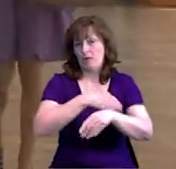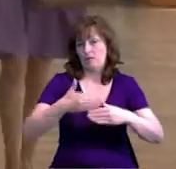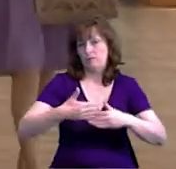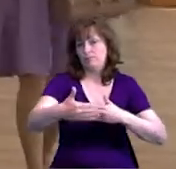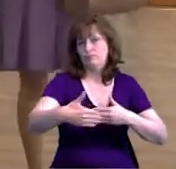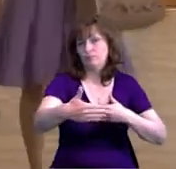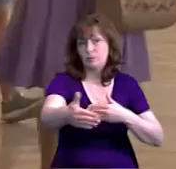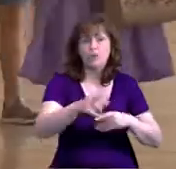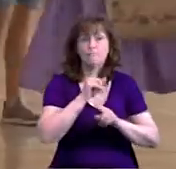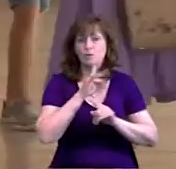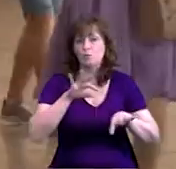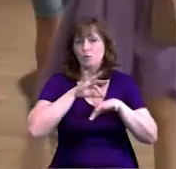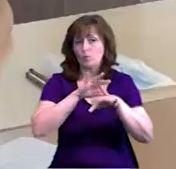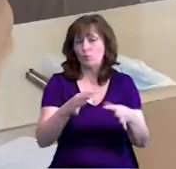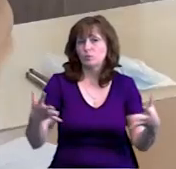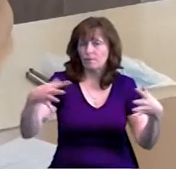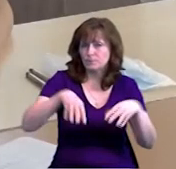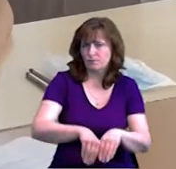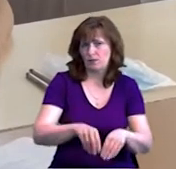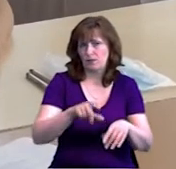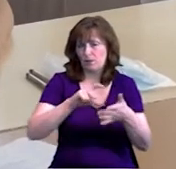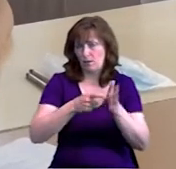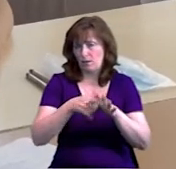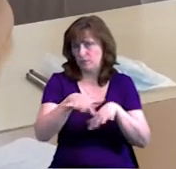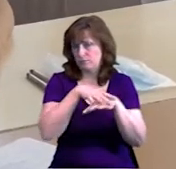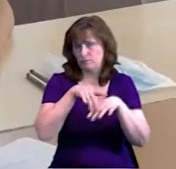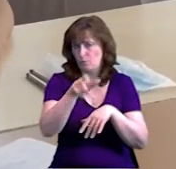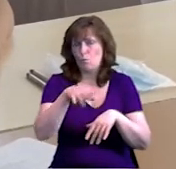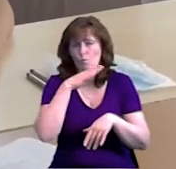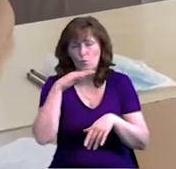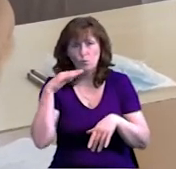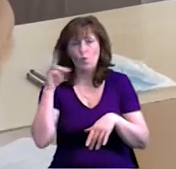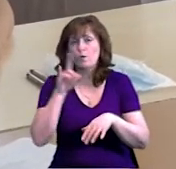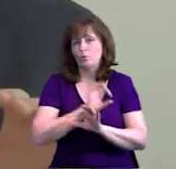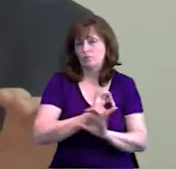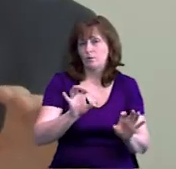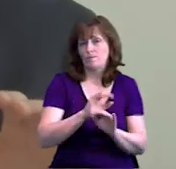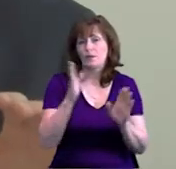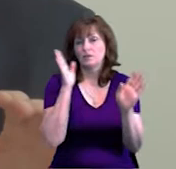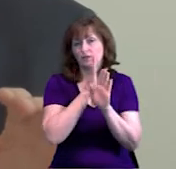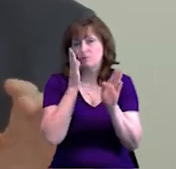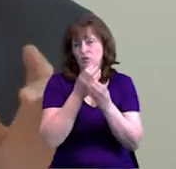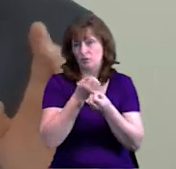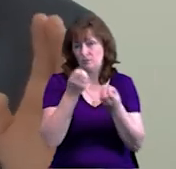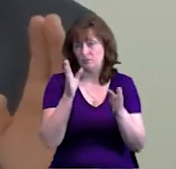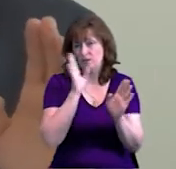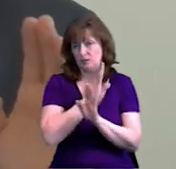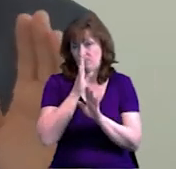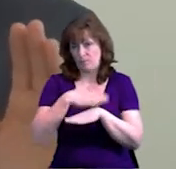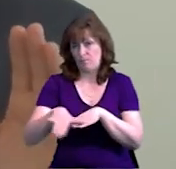проводитимуть навчання у зведених класах та екскурсії, введуть уроки на свіжому повітрі. Буде дозволено